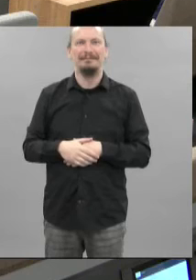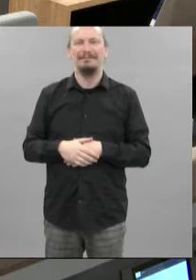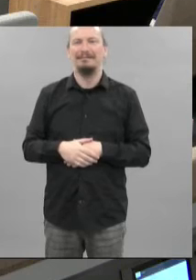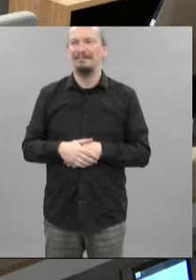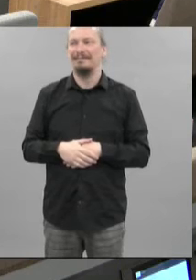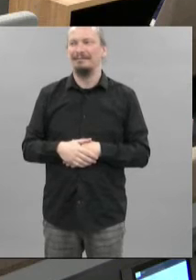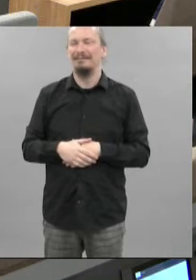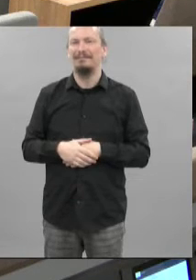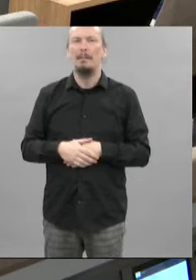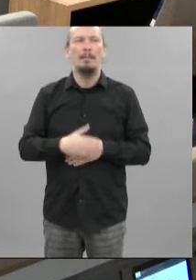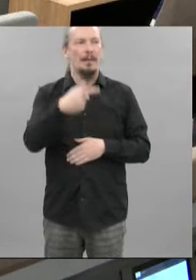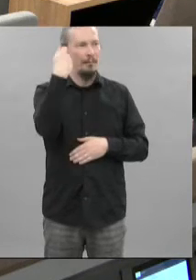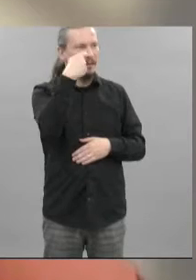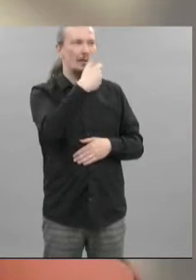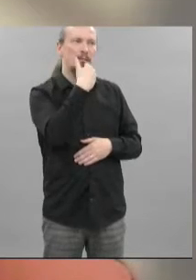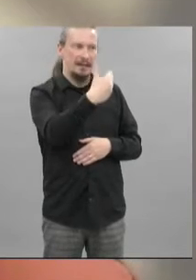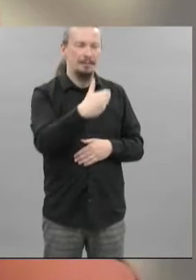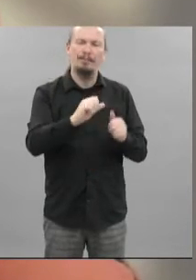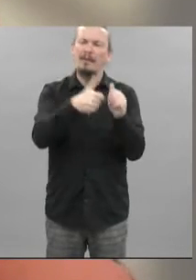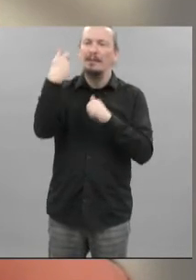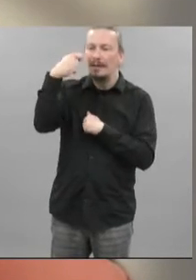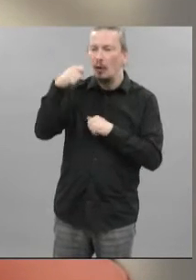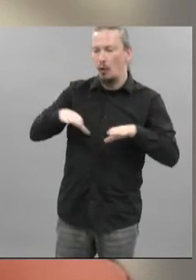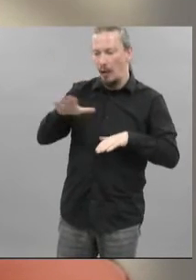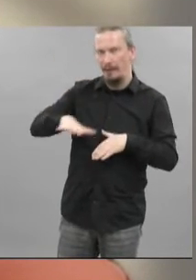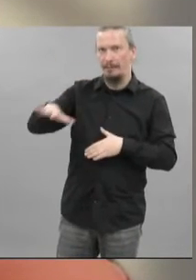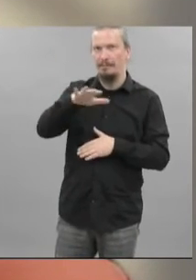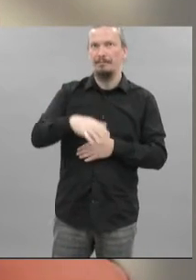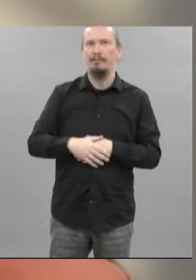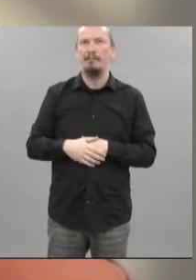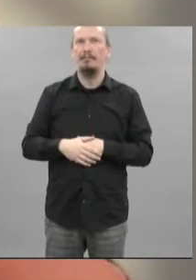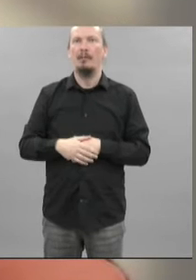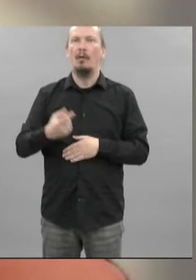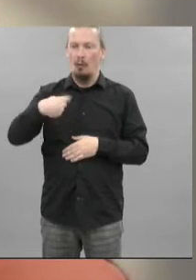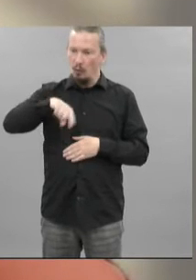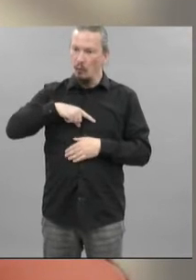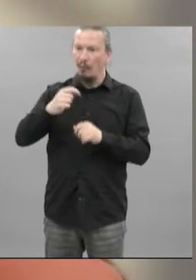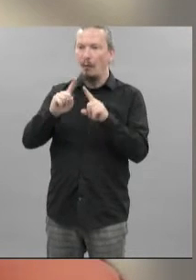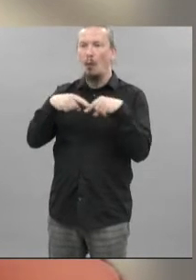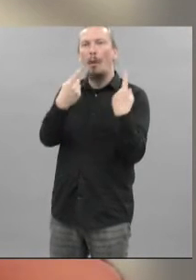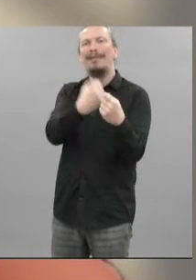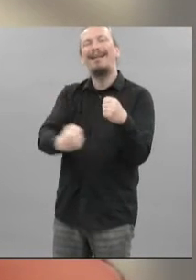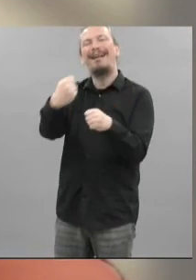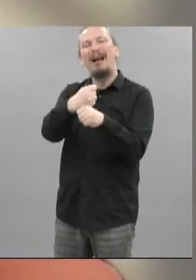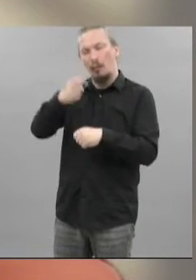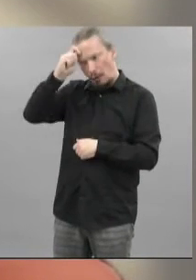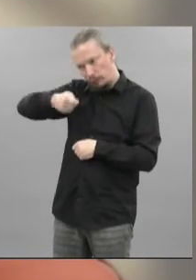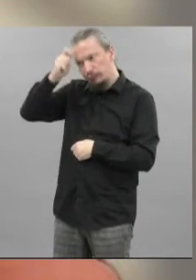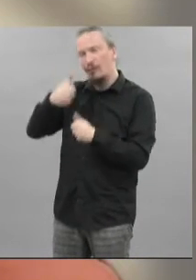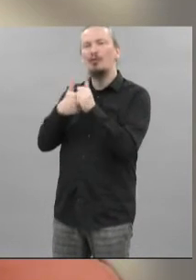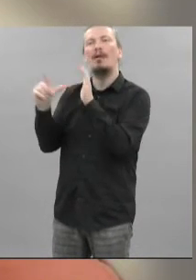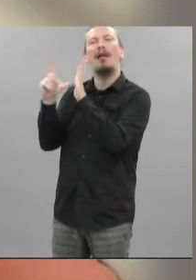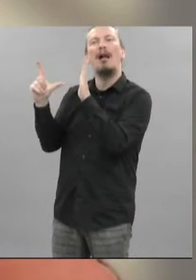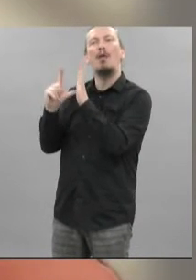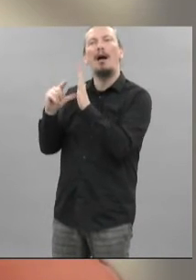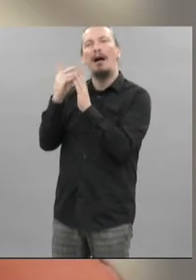Merci M. le Président, M. le Vice-président, chers collègues. Nous saluons la création de ce comité en application de la loi déontologie de